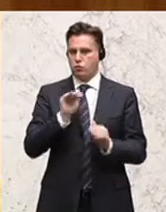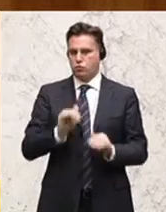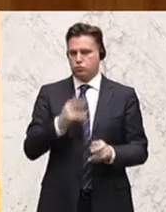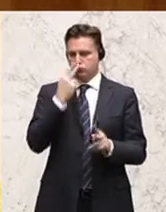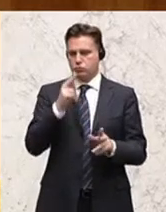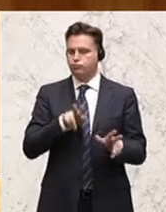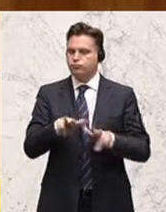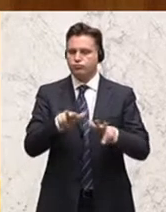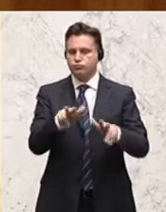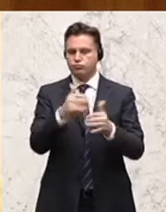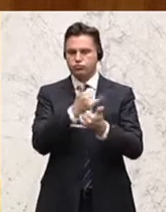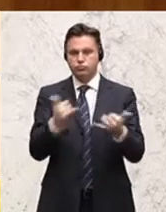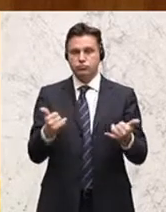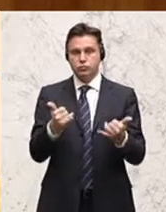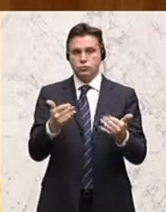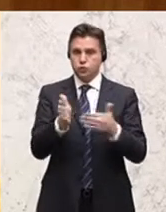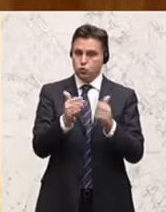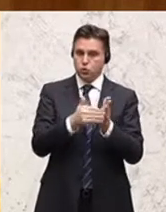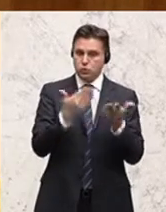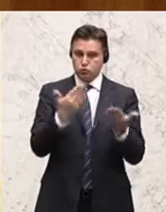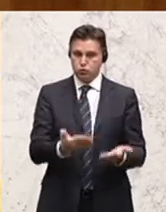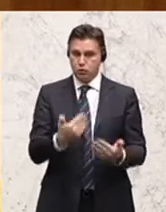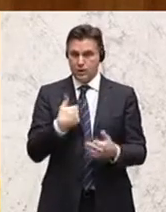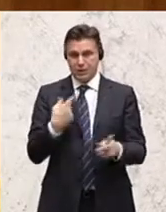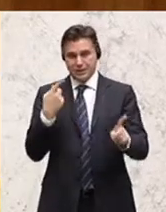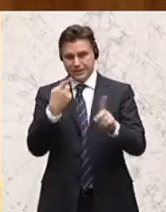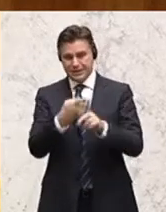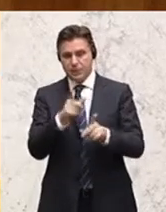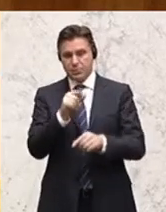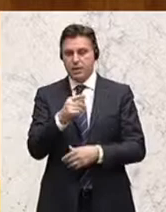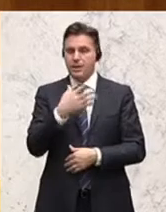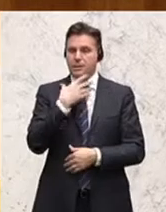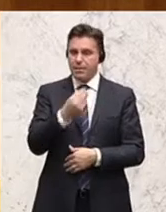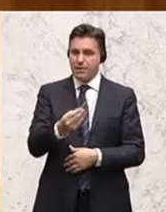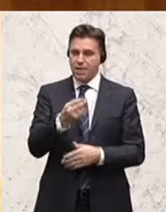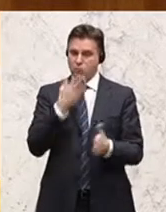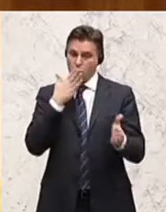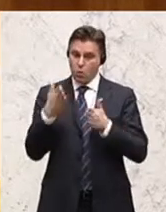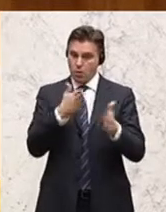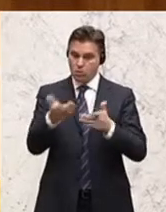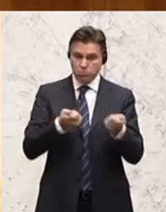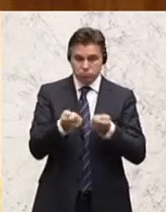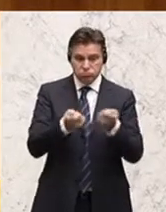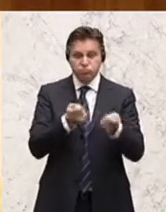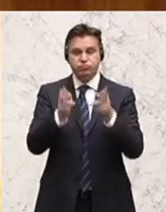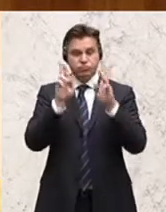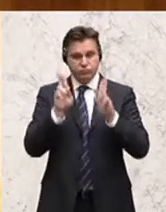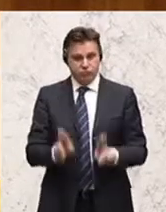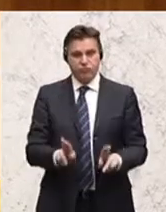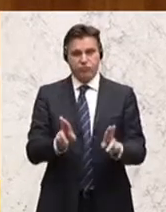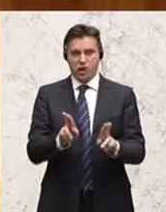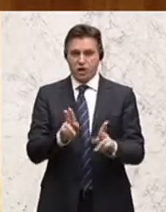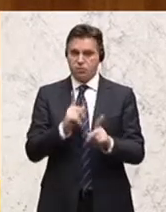immer wieder auch das System darauf zu überprüfen, ob es denn das Ziel, das wir haben, nämlich bedarfs und bedürfnisorientierte Angebote zu schaffen, auch tatsächlich